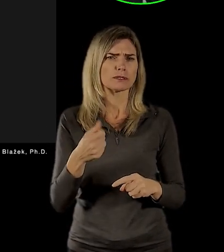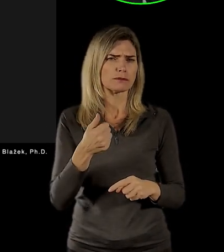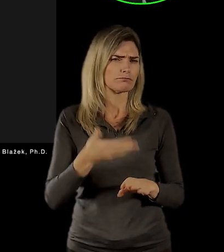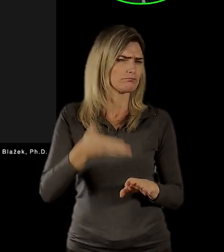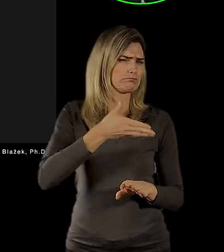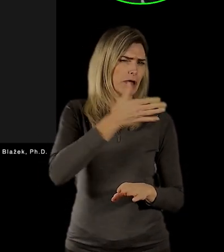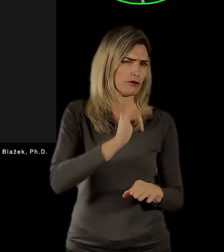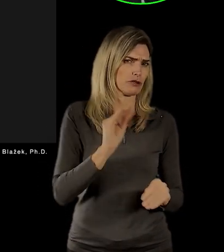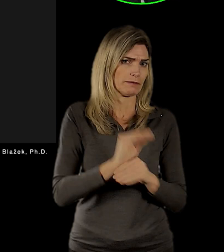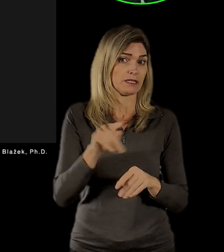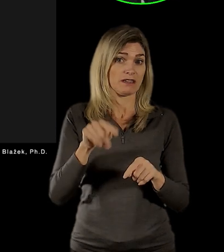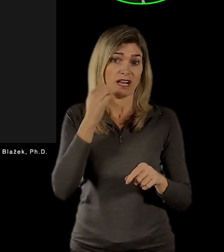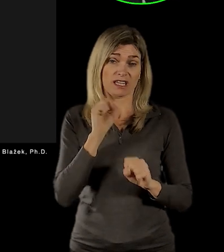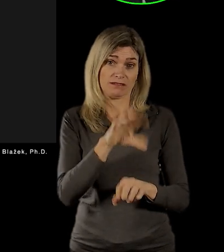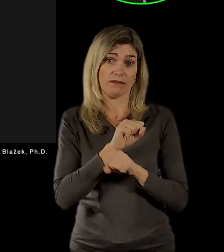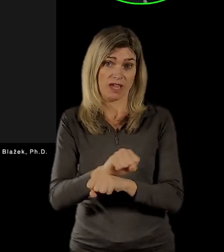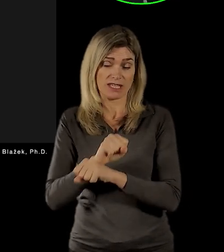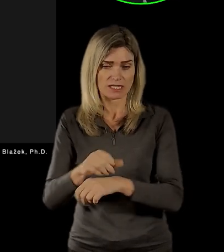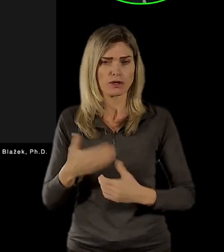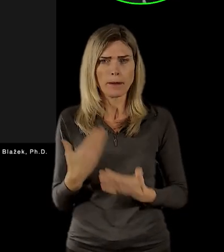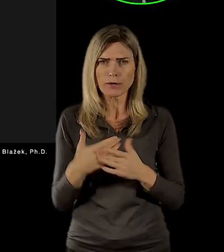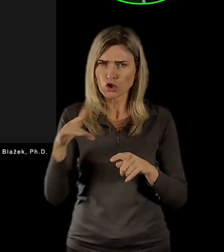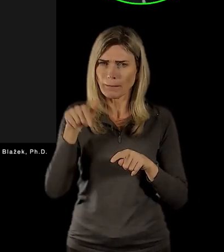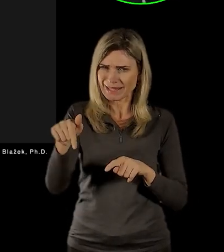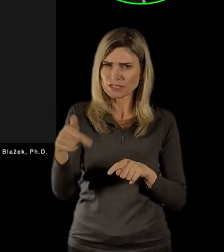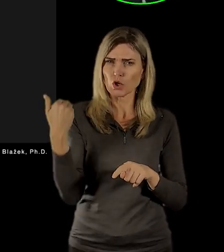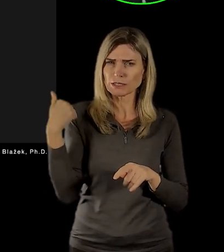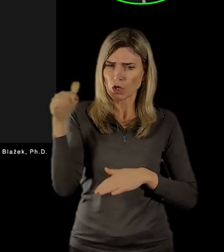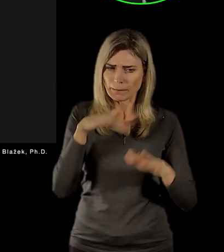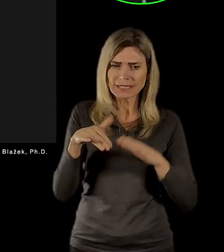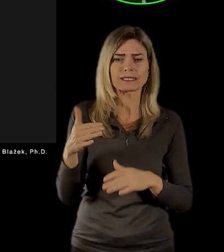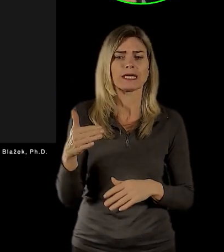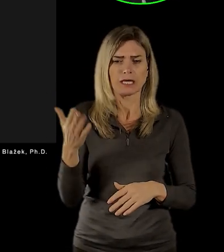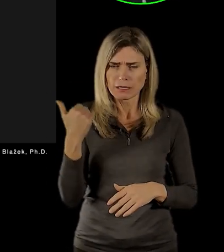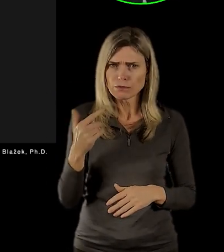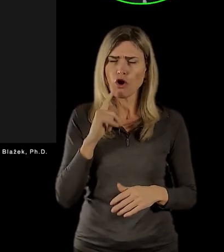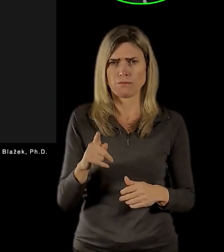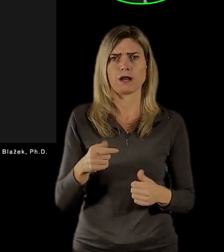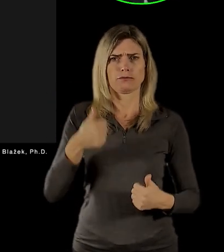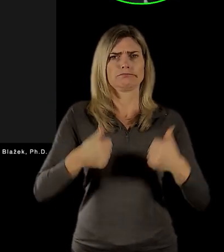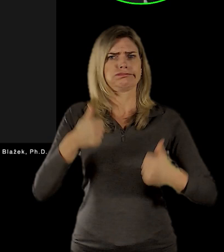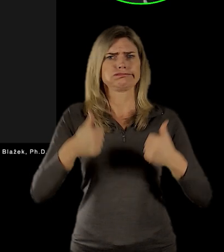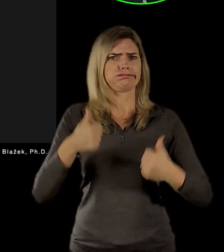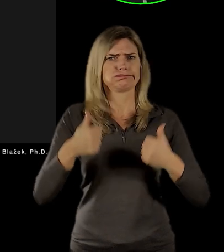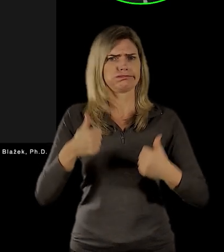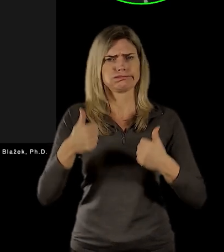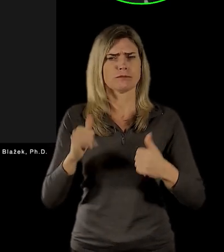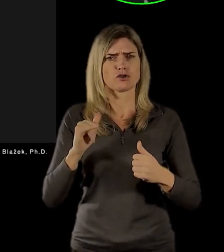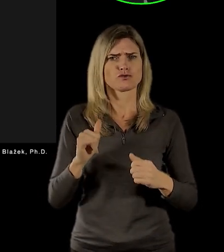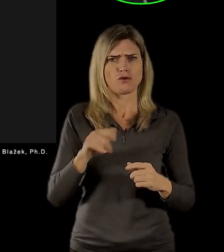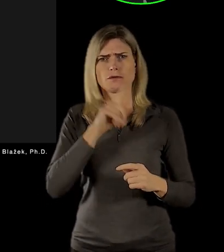které nás zajímá jako místo, kde se odehrávaly, bych řekl, souboje reprezentativních symbolů,